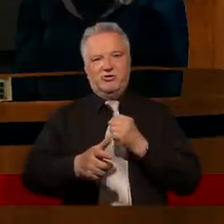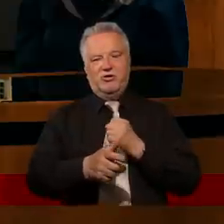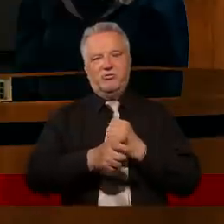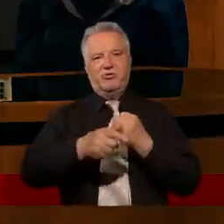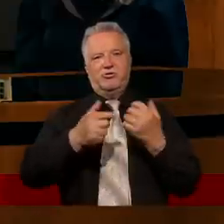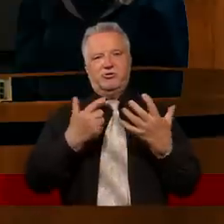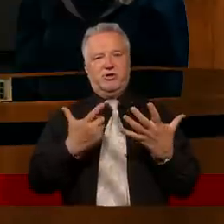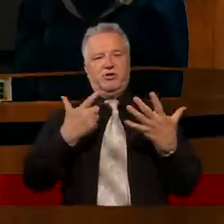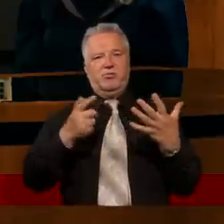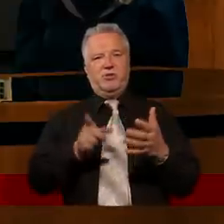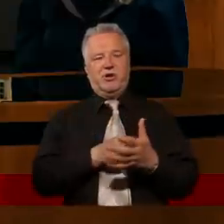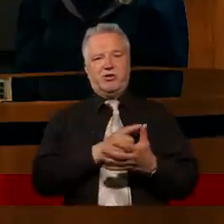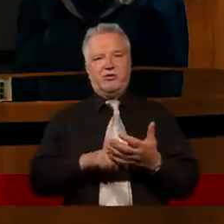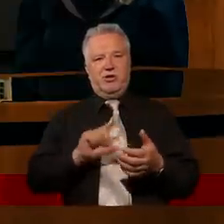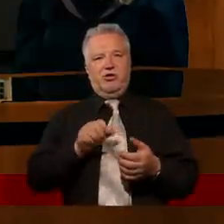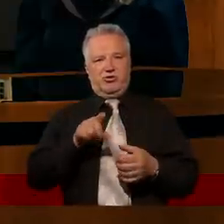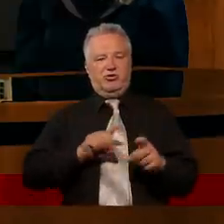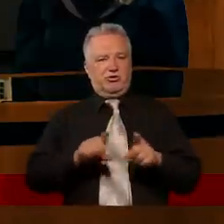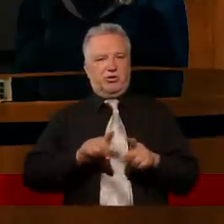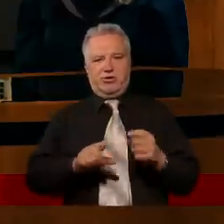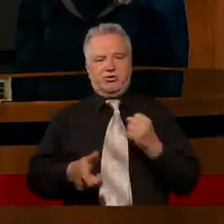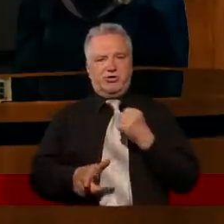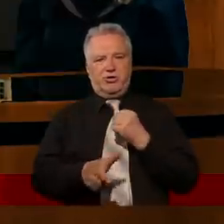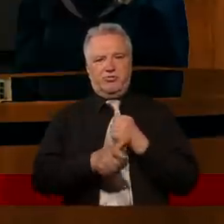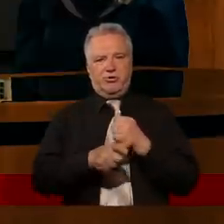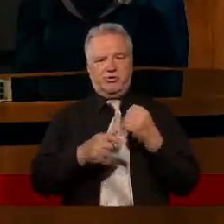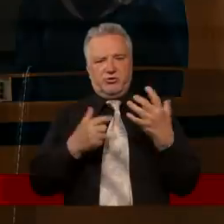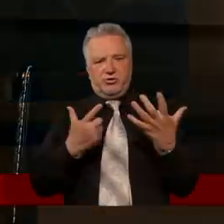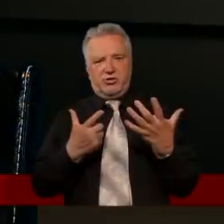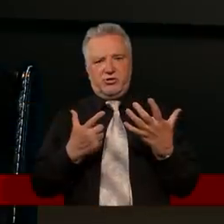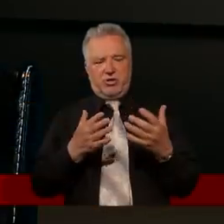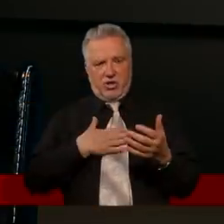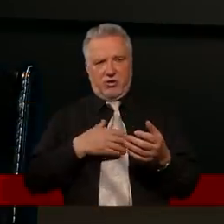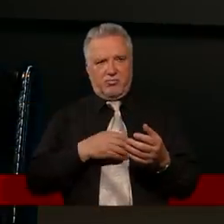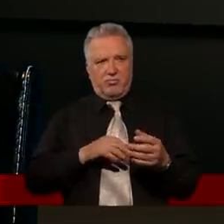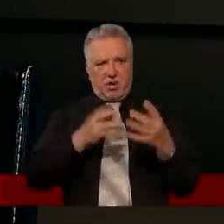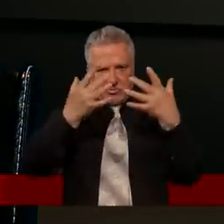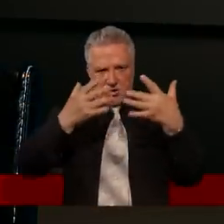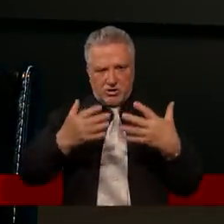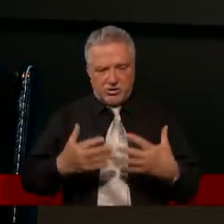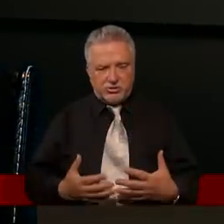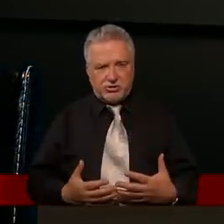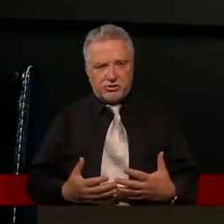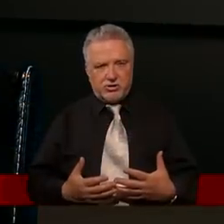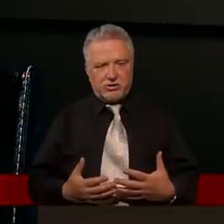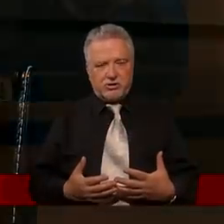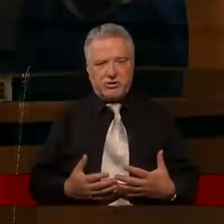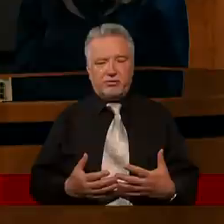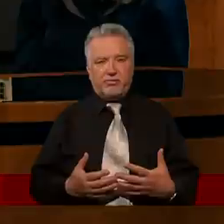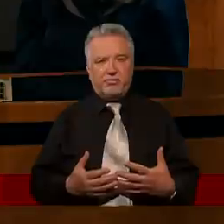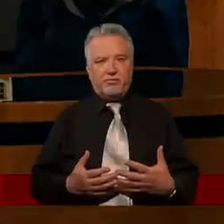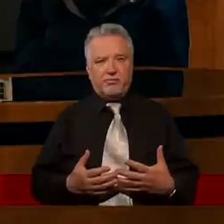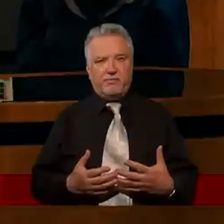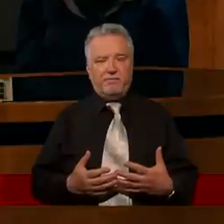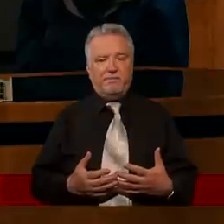siedemdziesiąt siedem razy. Co oznaczało to siedemdziesiąt siedem razy, że faktycznie mamy wyliczać? No to oczywiście... przewinie